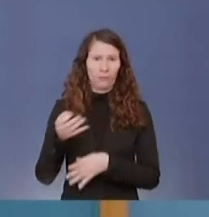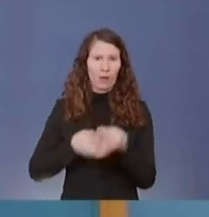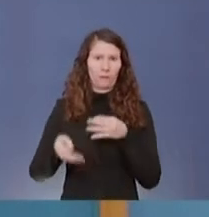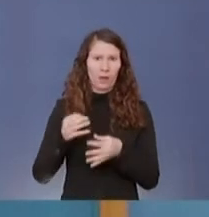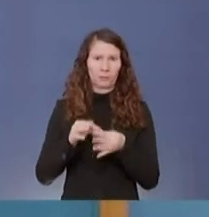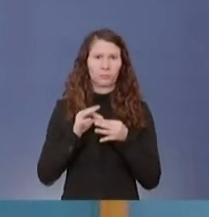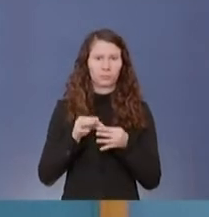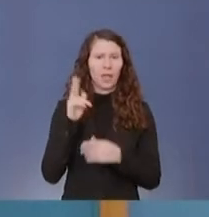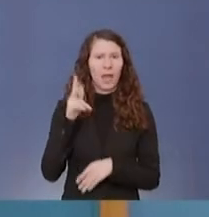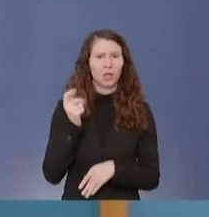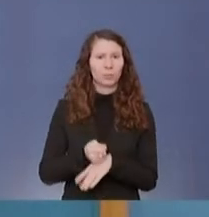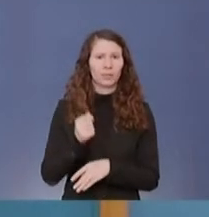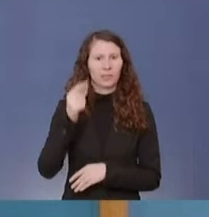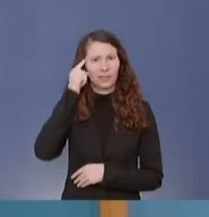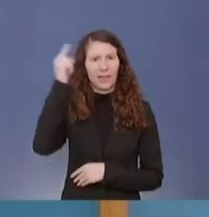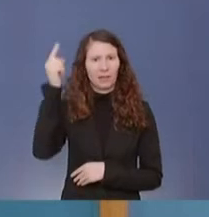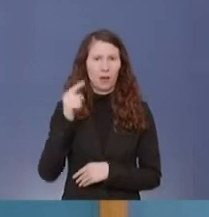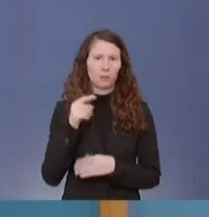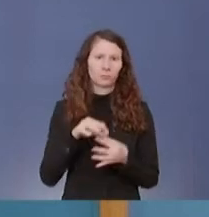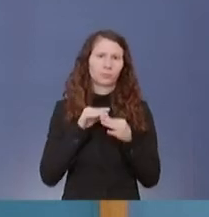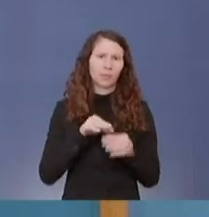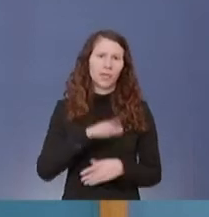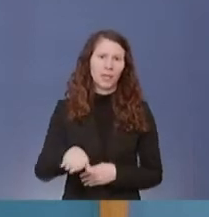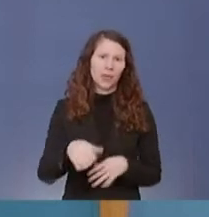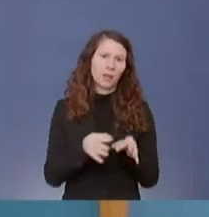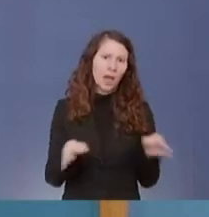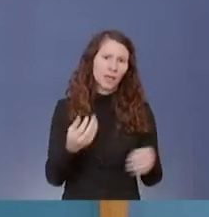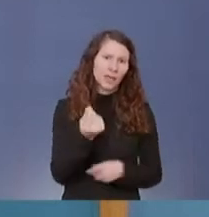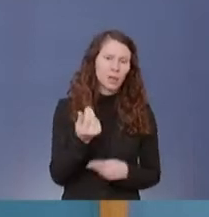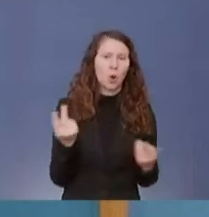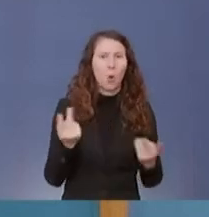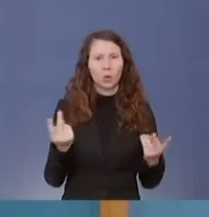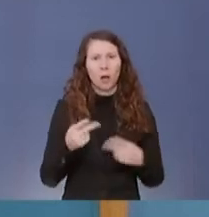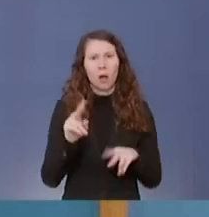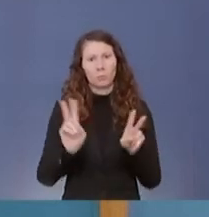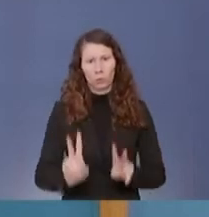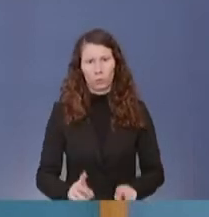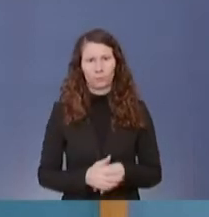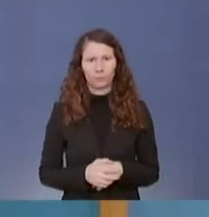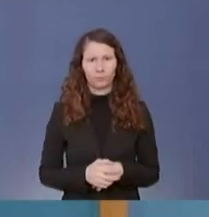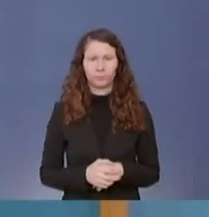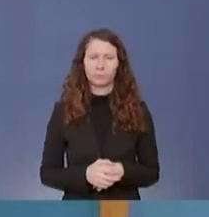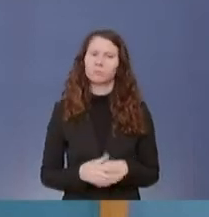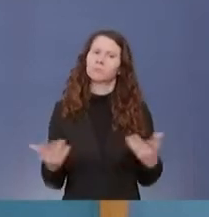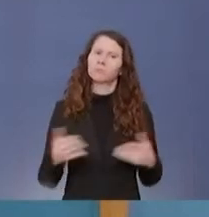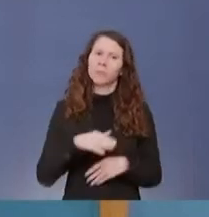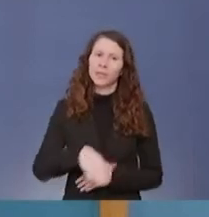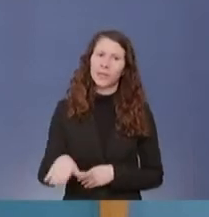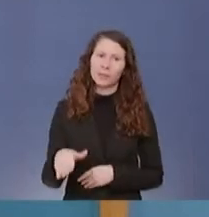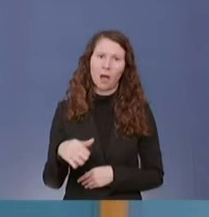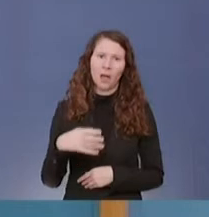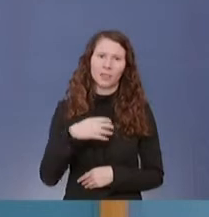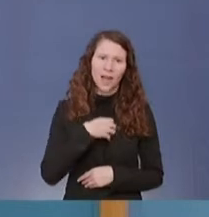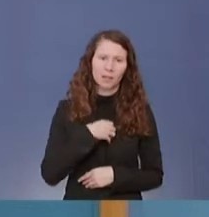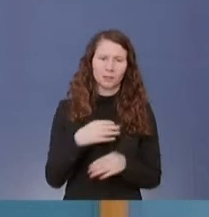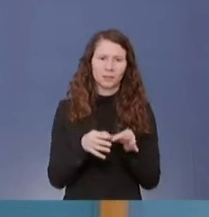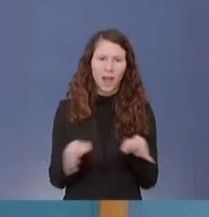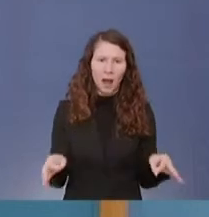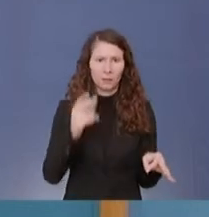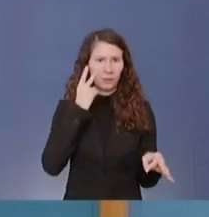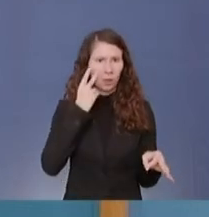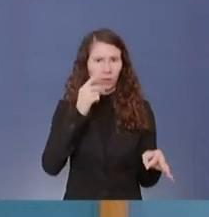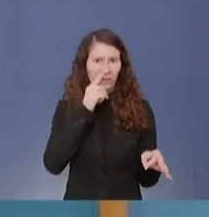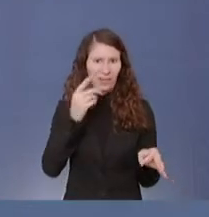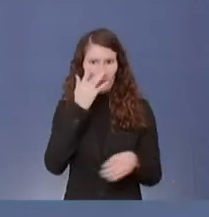genau zum Kindertagegeld, also zur Betreuung. Wie ist der Stand der Dinge mit der Umsetzung von Kinderkrankentagen bei beschlossenen